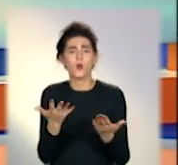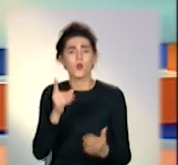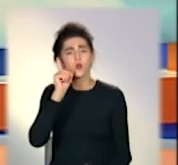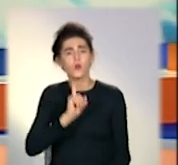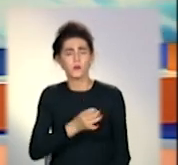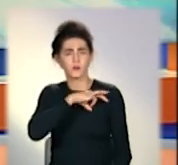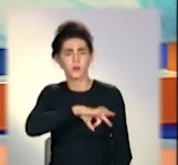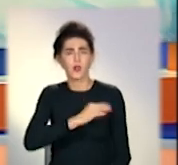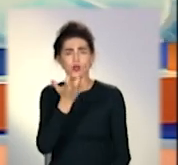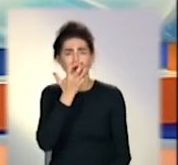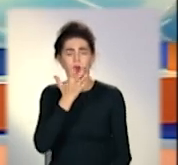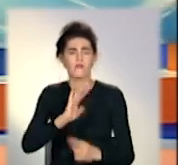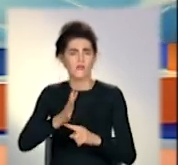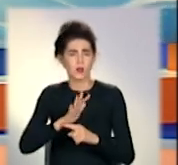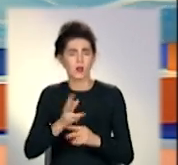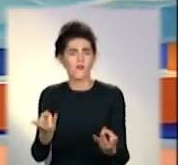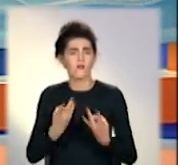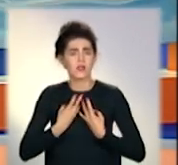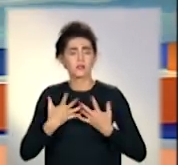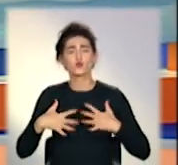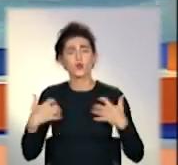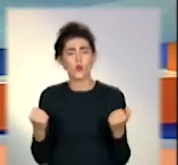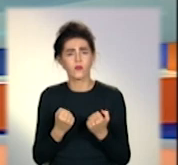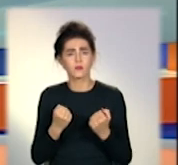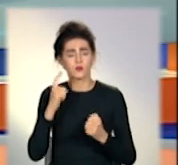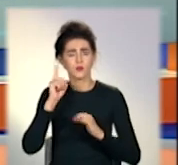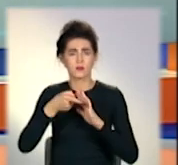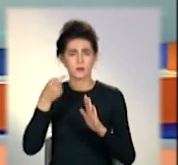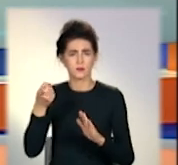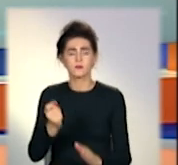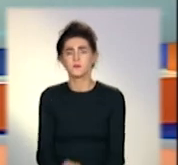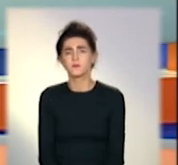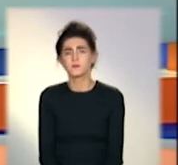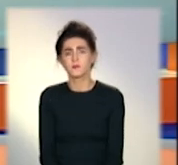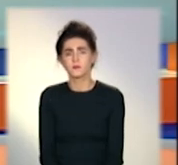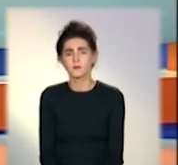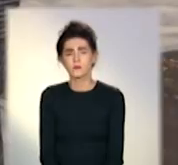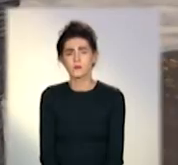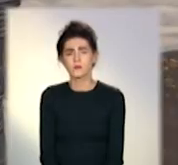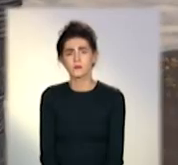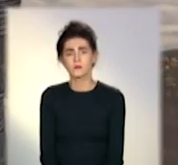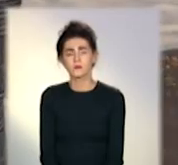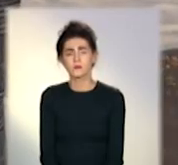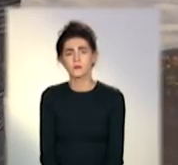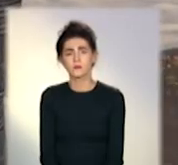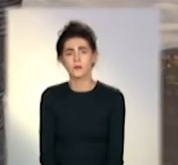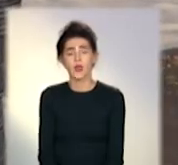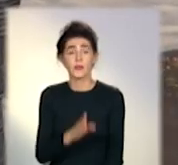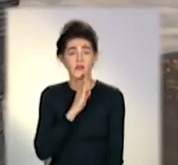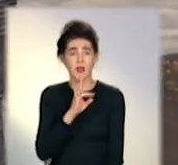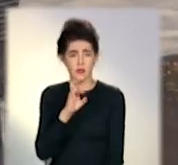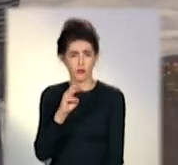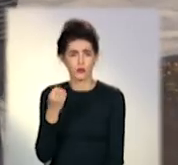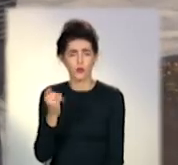тепловентилятор може нашкодити здоров'ю, питала Валерія Семічихіна. У пані Наталі